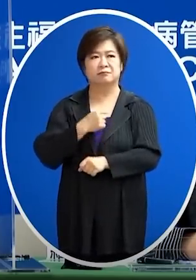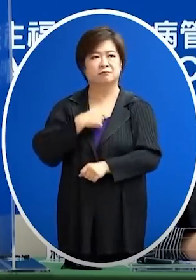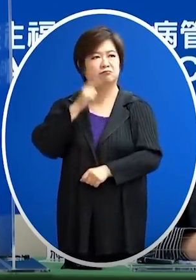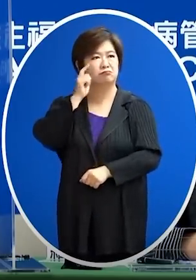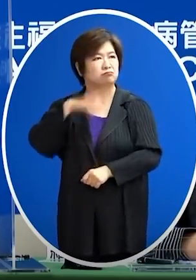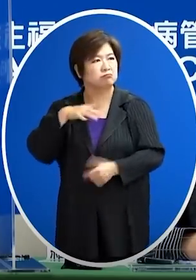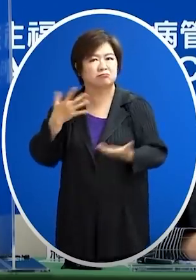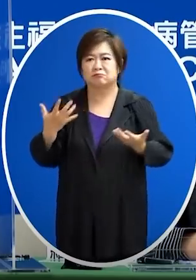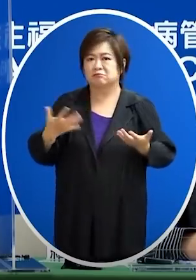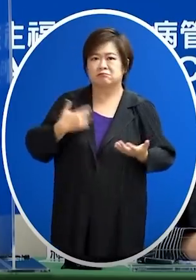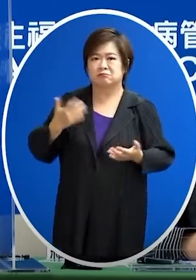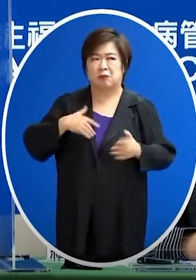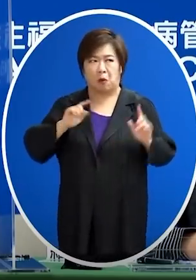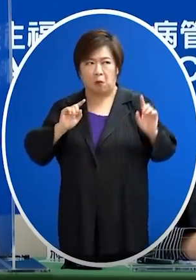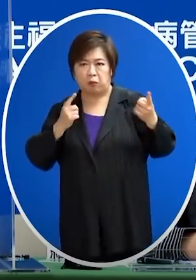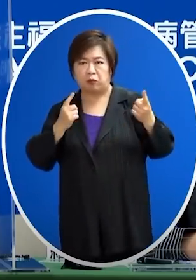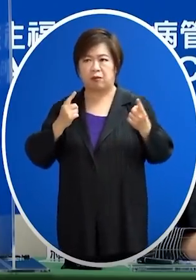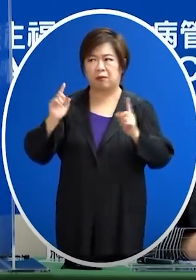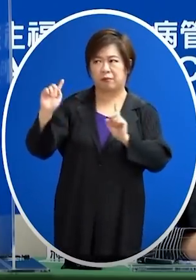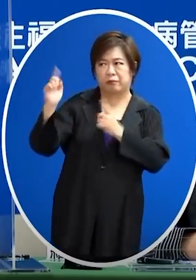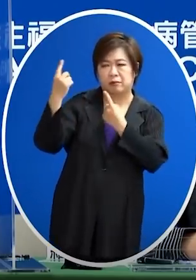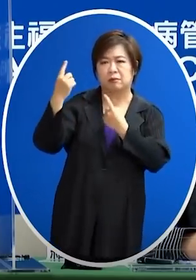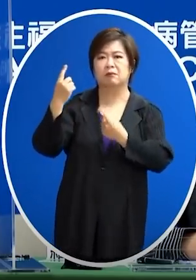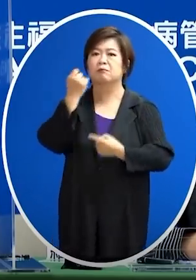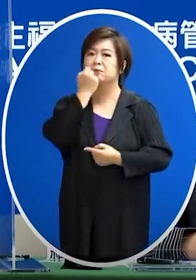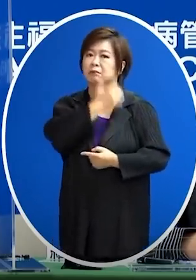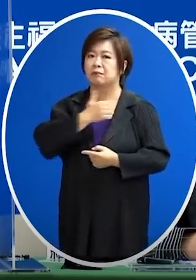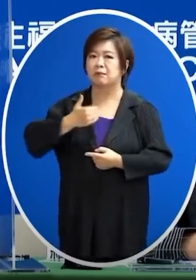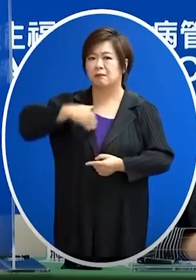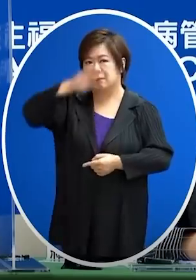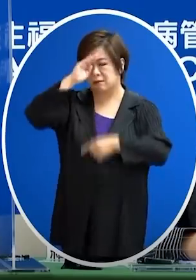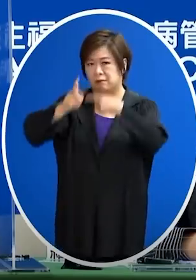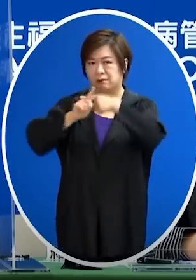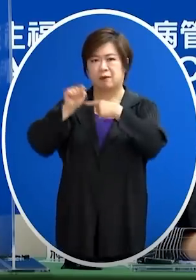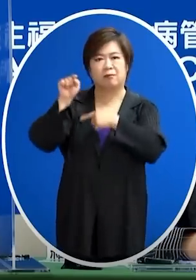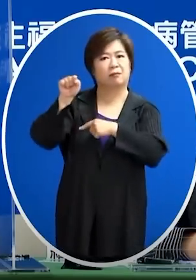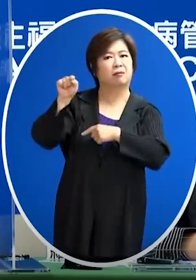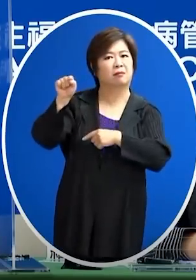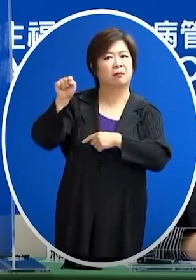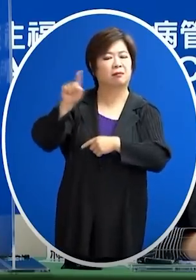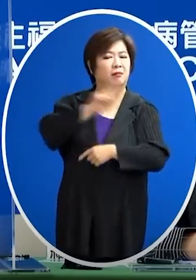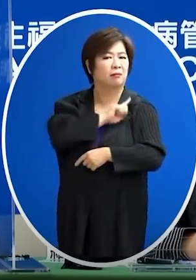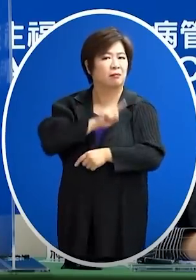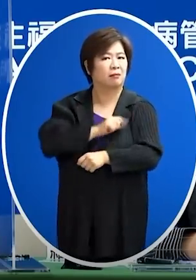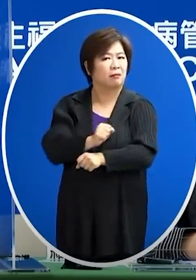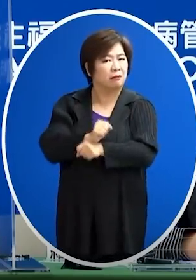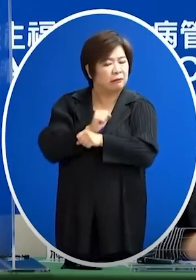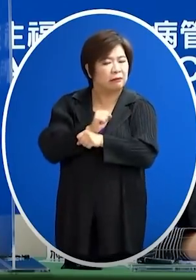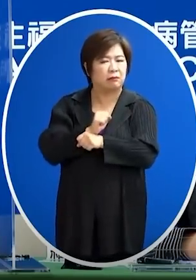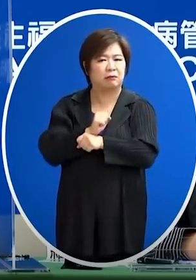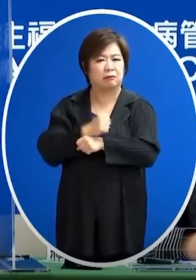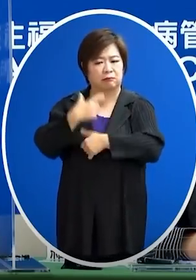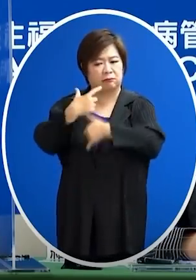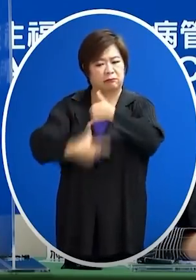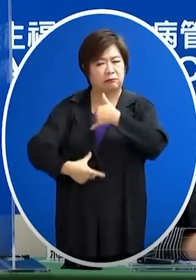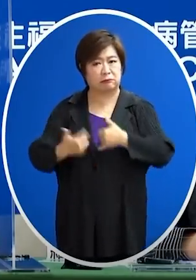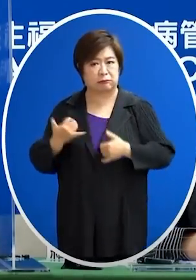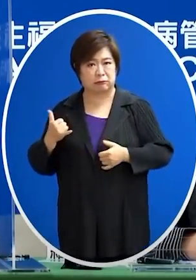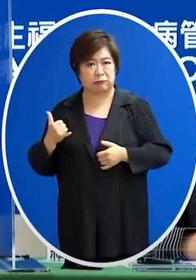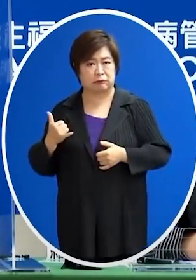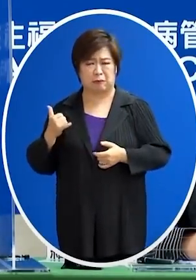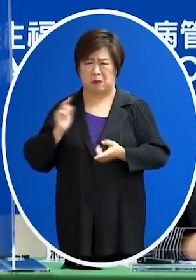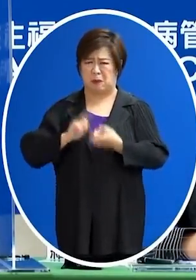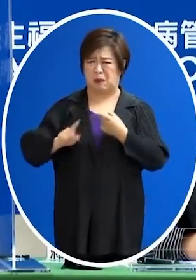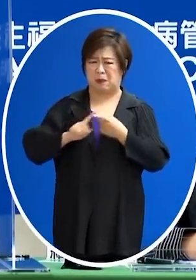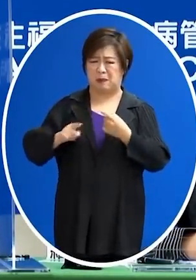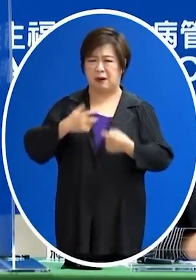覺 你不知道 然後提醒你就有這樣的一個可能性那就自己要多加的注意 那如果有症狀